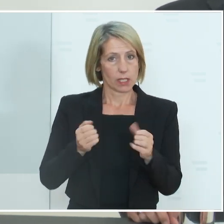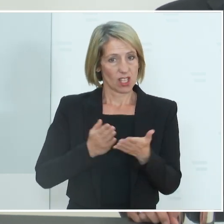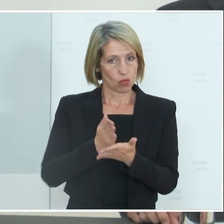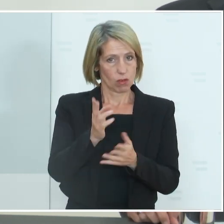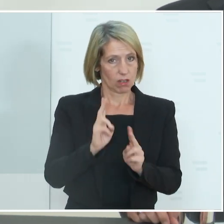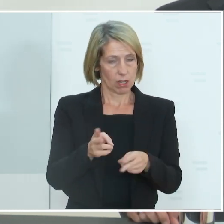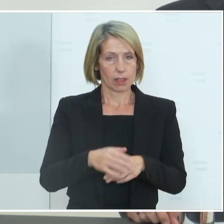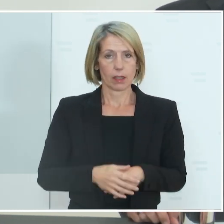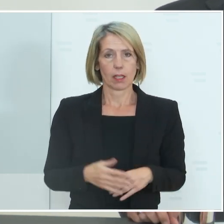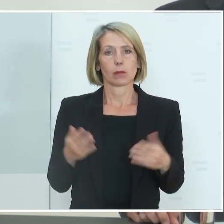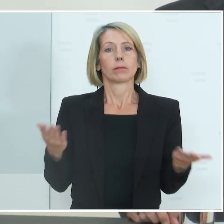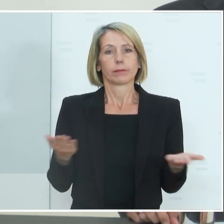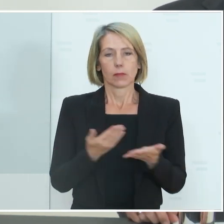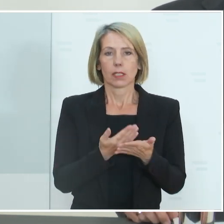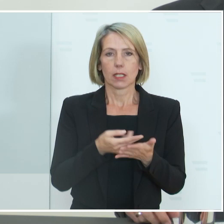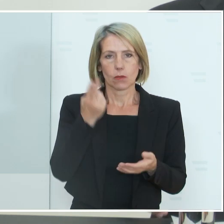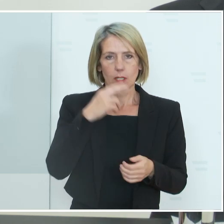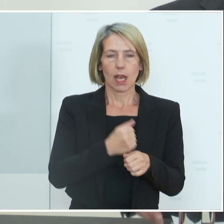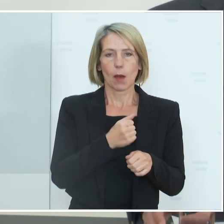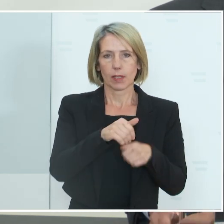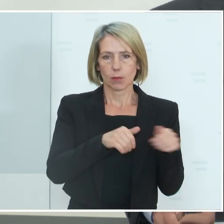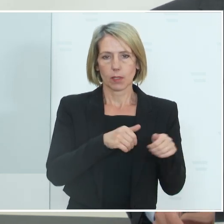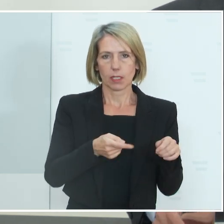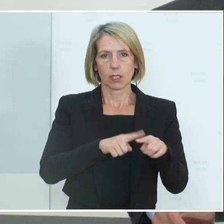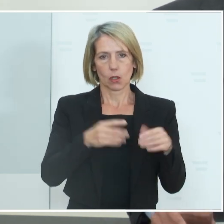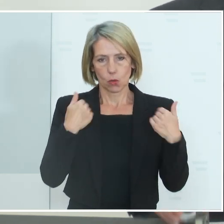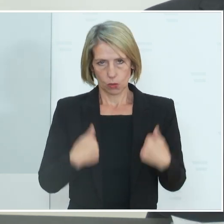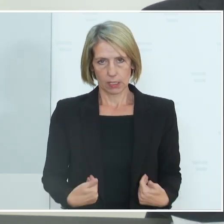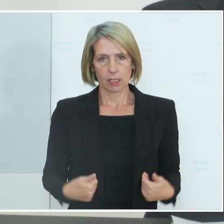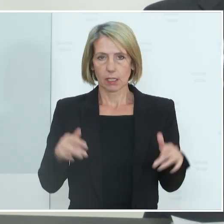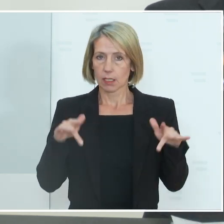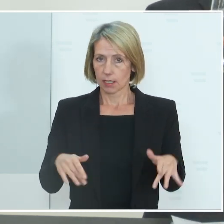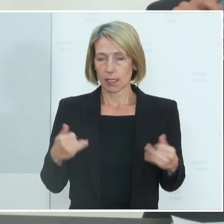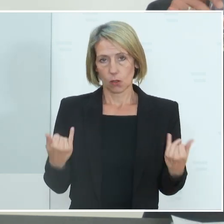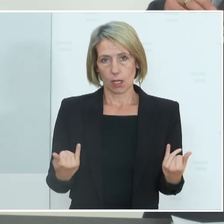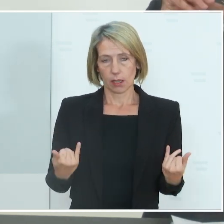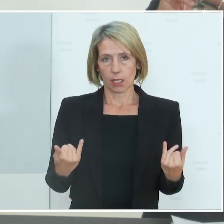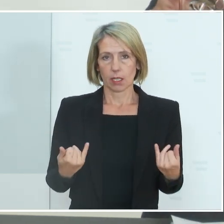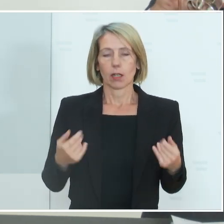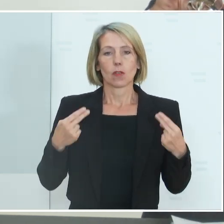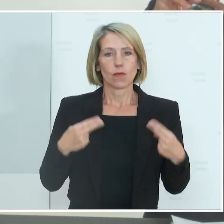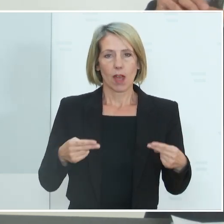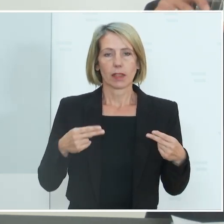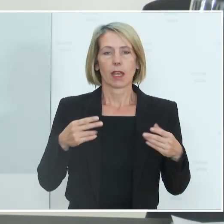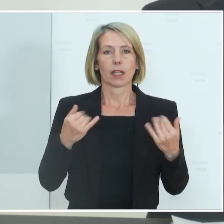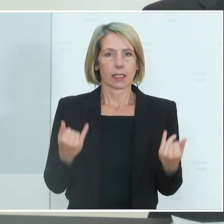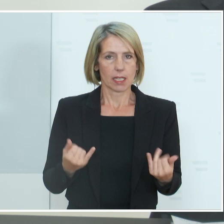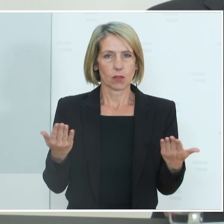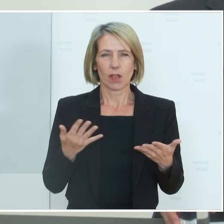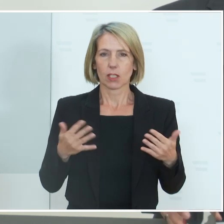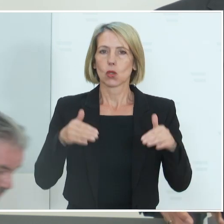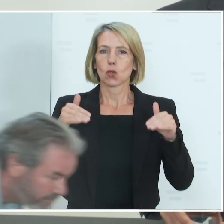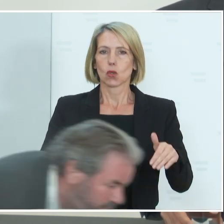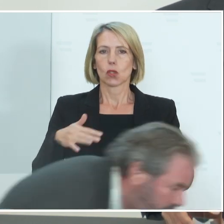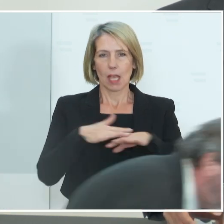Deshalb stehen Arbeitsminister Kocher und ich heute hier. Wir ziehen ein weiteres Schutzpaket, Schutznetz